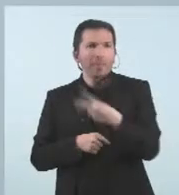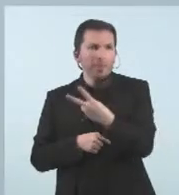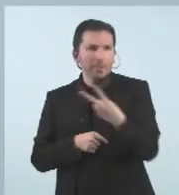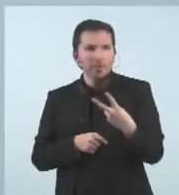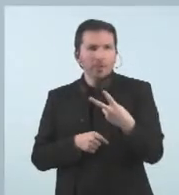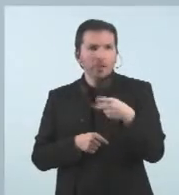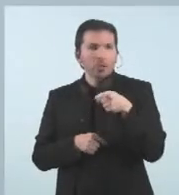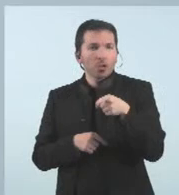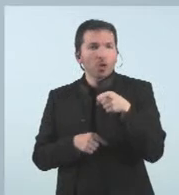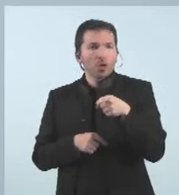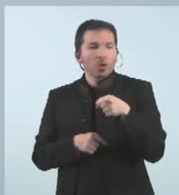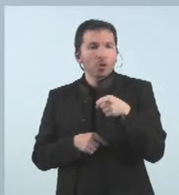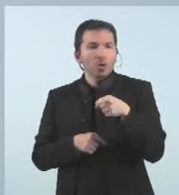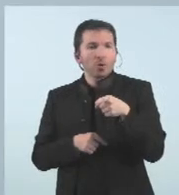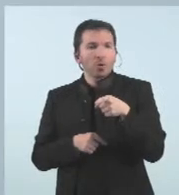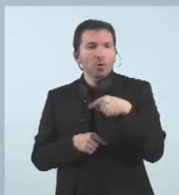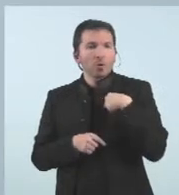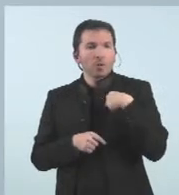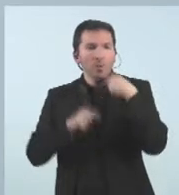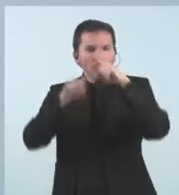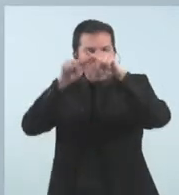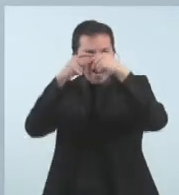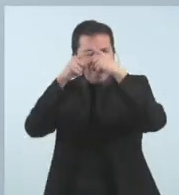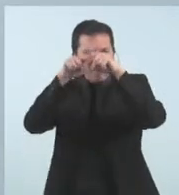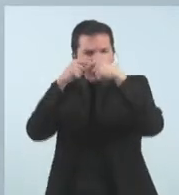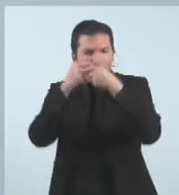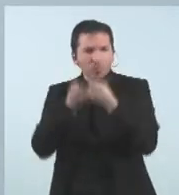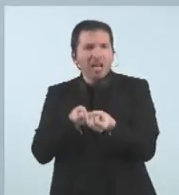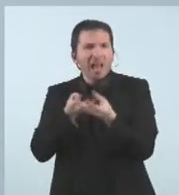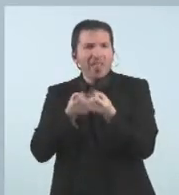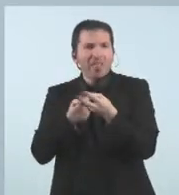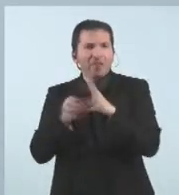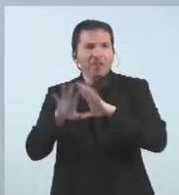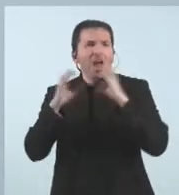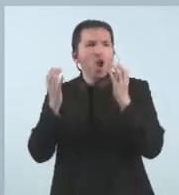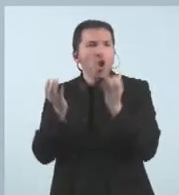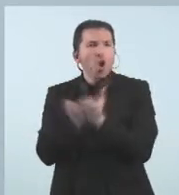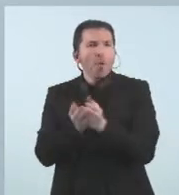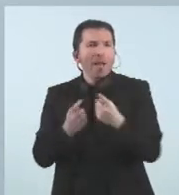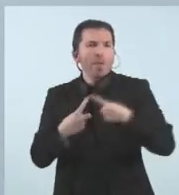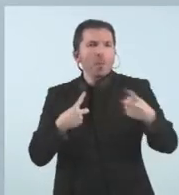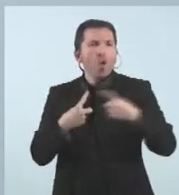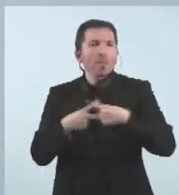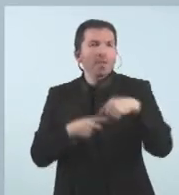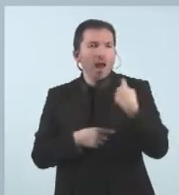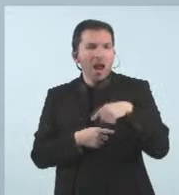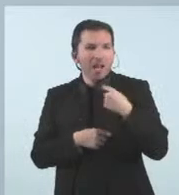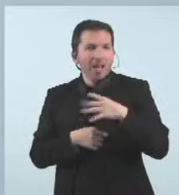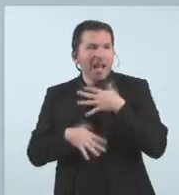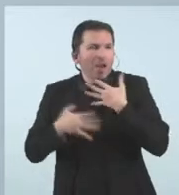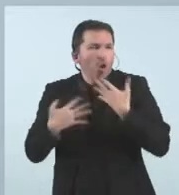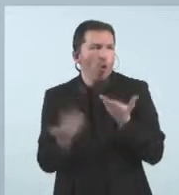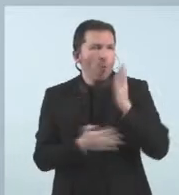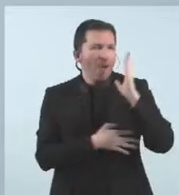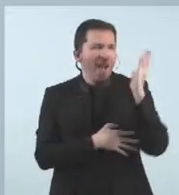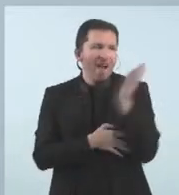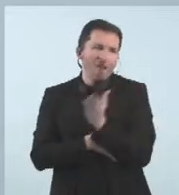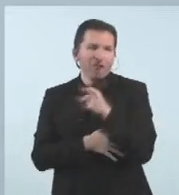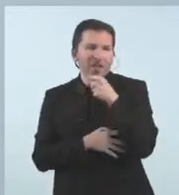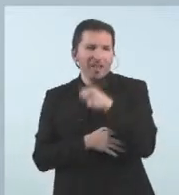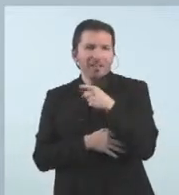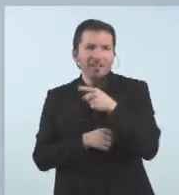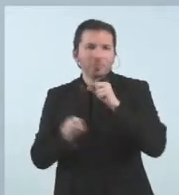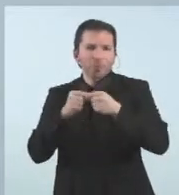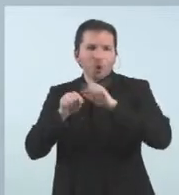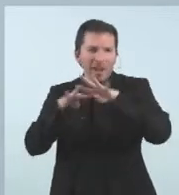i hauríem de començar fent una reflexió sobre les xifres globals de mobilitat que hem tingut i com han pogut estar afectades per la pandèmia